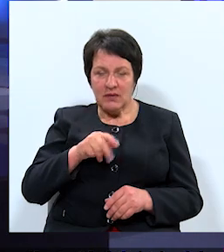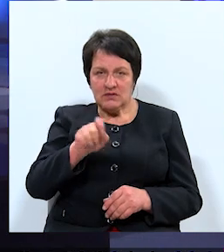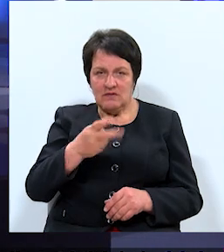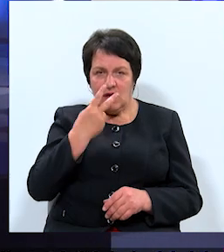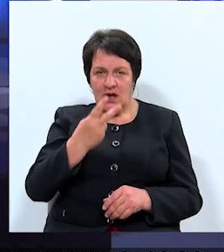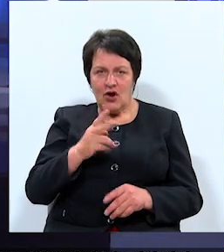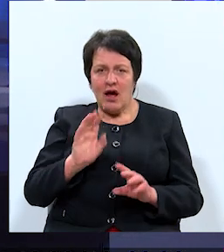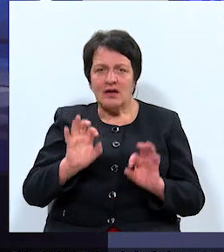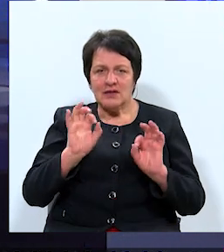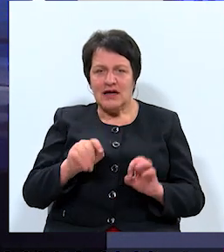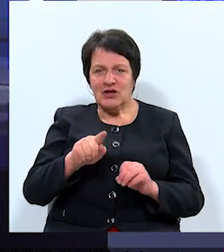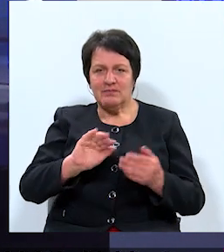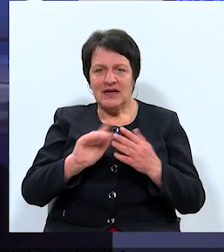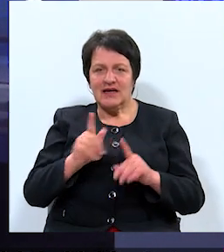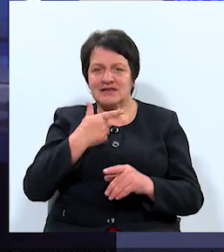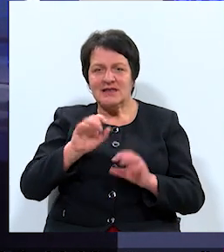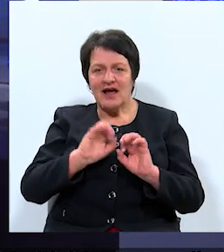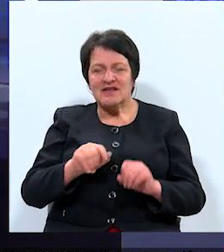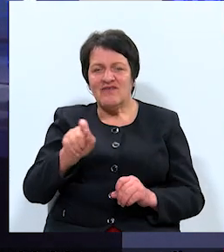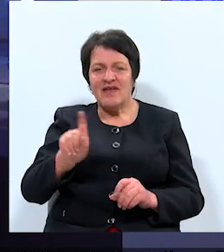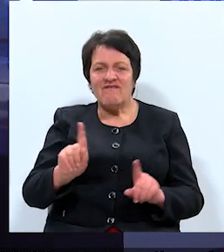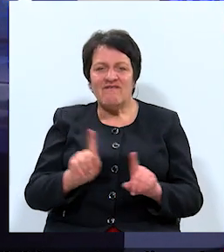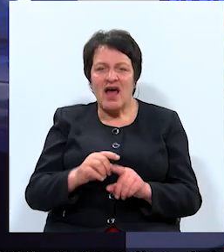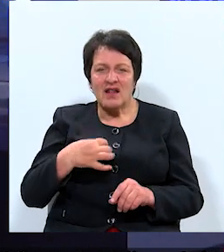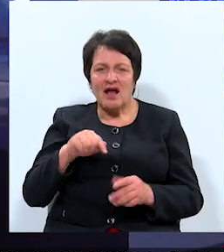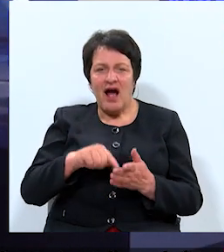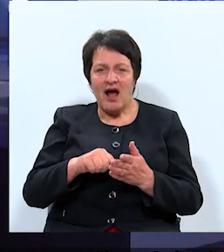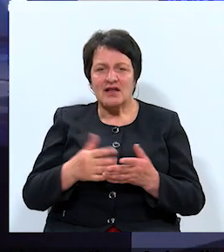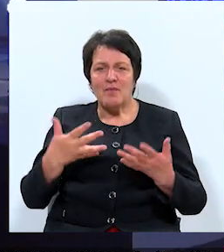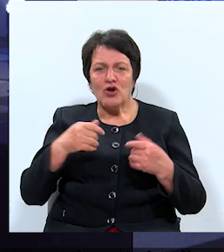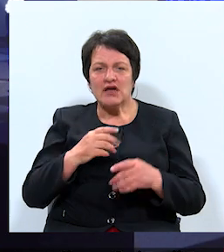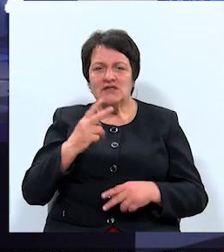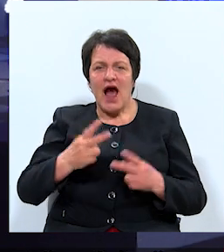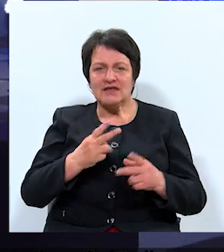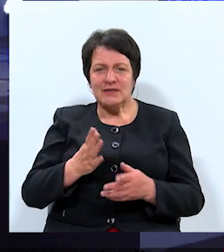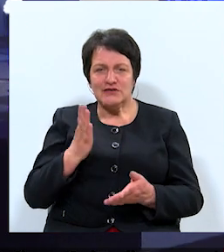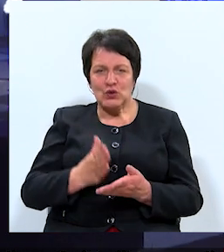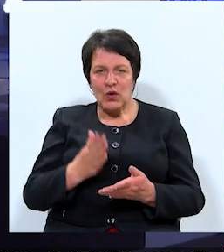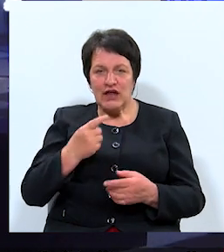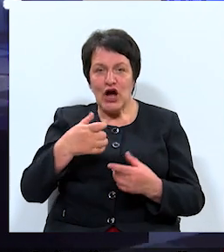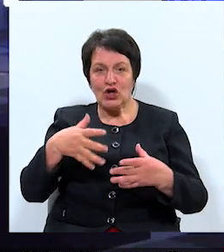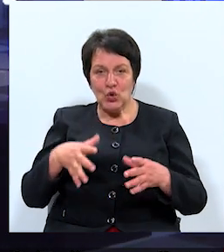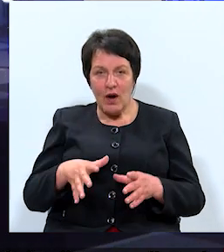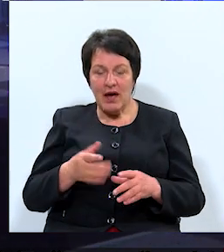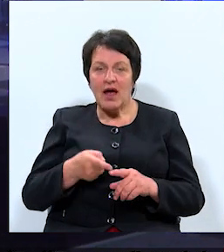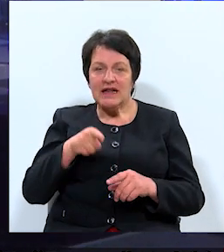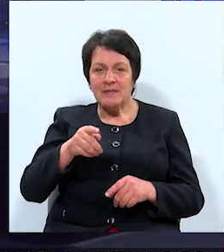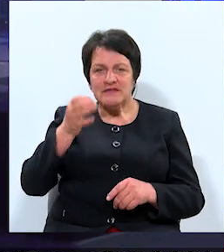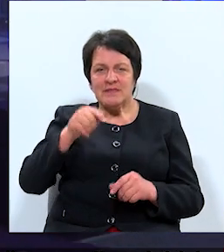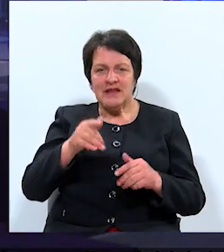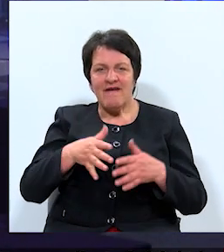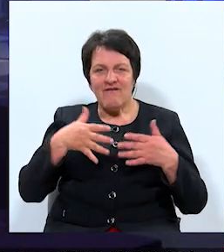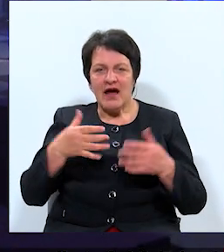ierauga, tik tiešām viņi ir skaistu. Viņiem viena alga kādas politiskās skaislības notiek domē. Tāpēc īstnībā šeit vairāk